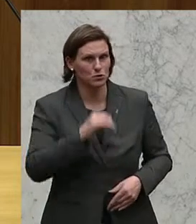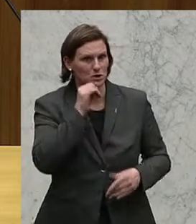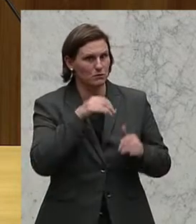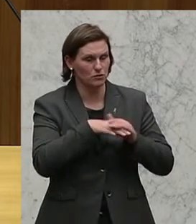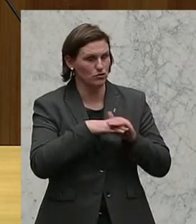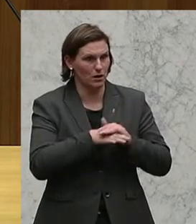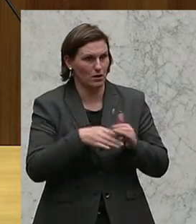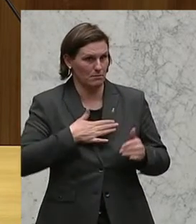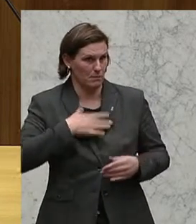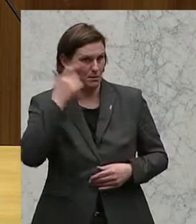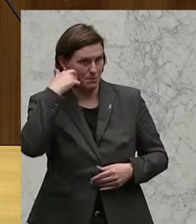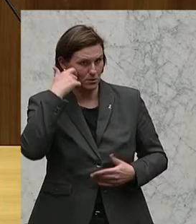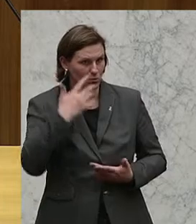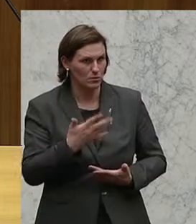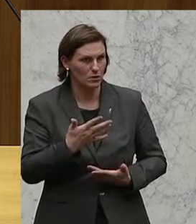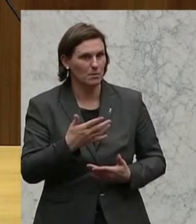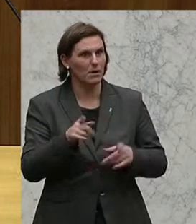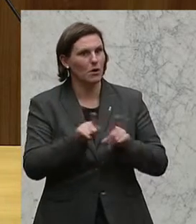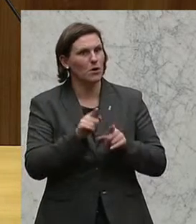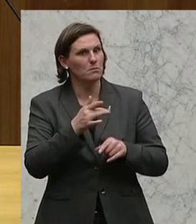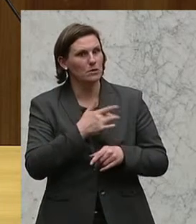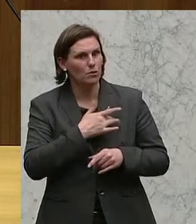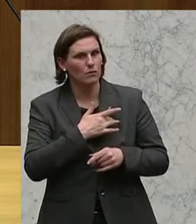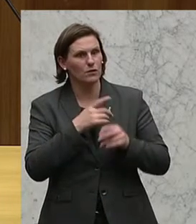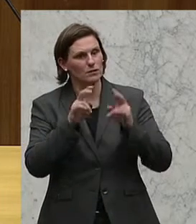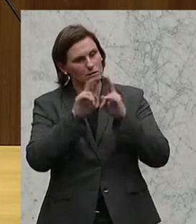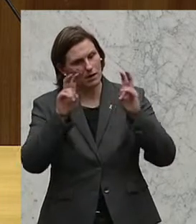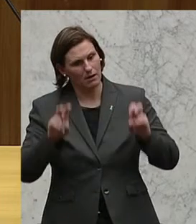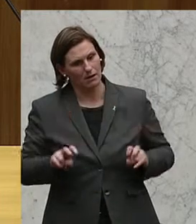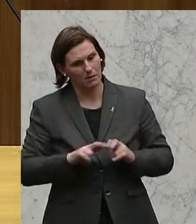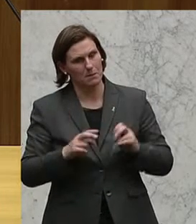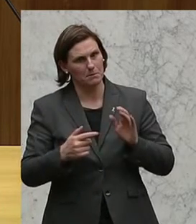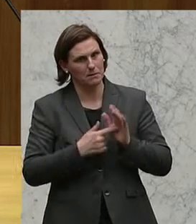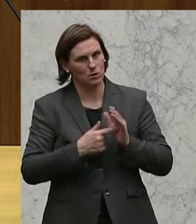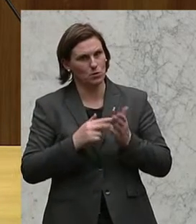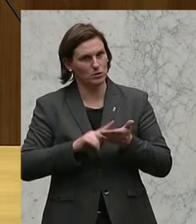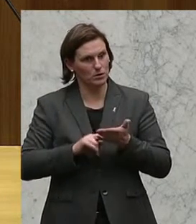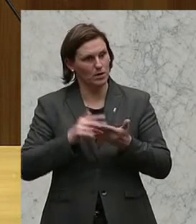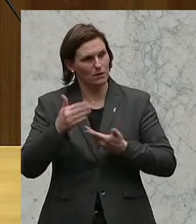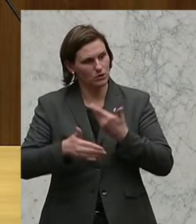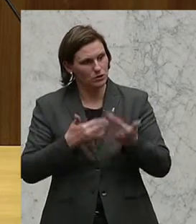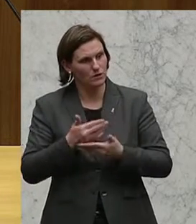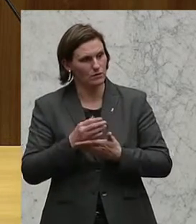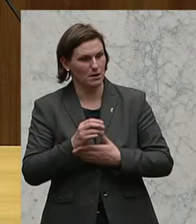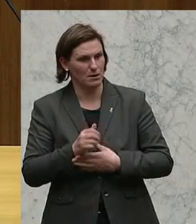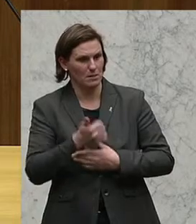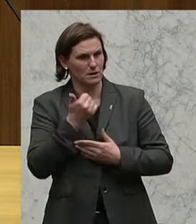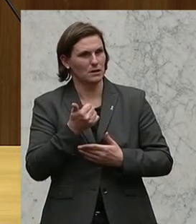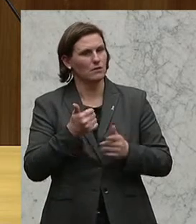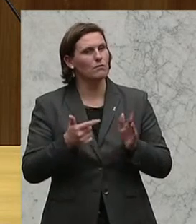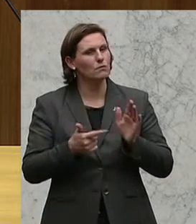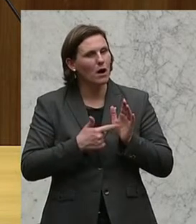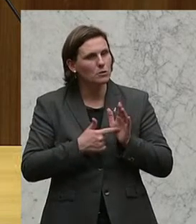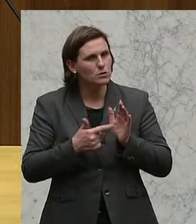verstecken. Es betrifft aber auch die Rahmenbedingungen, um der Digitalwirtschaft die besten Voraussetzungen zu bieten,